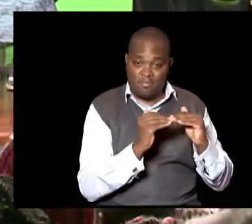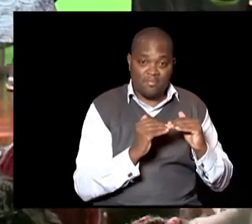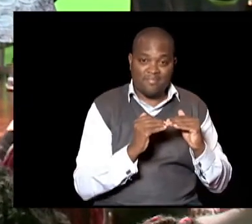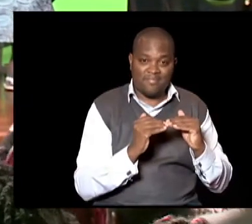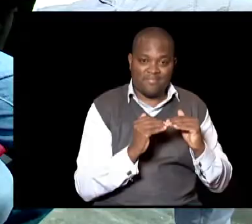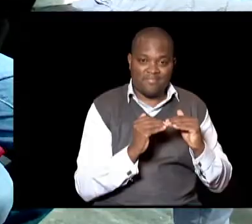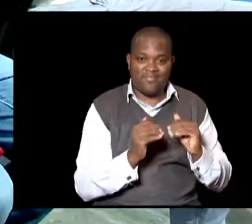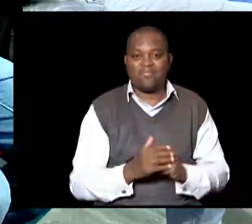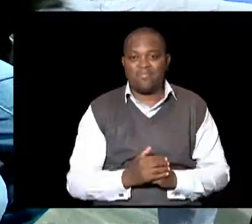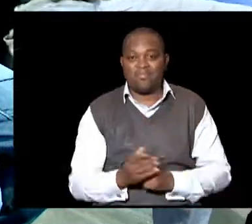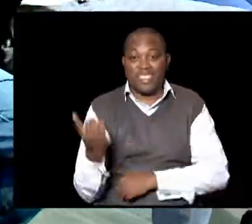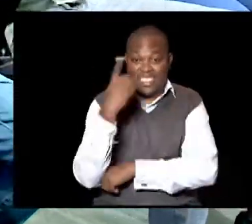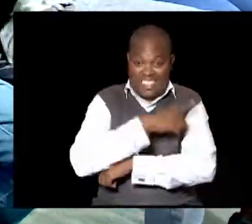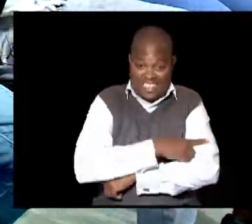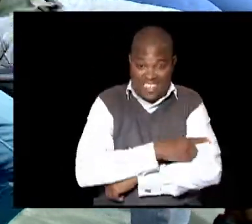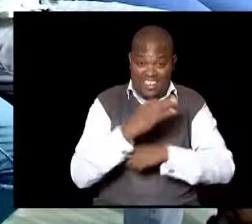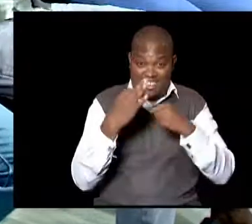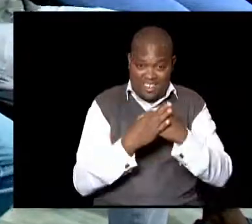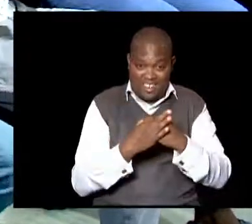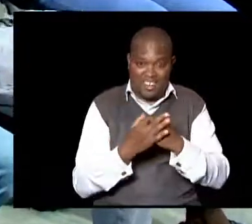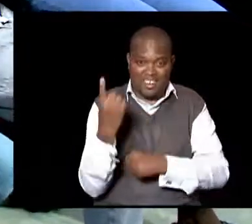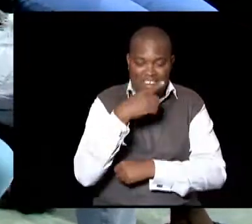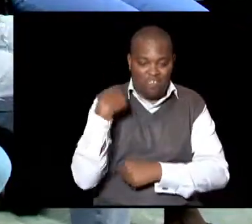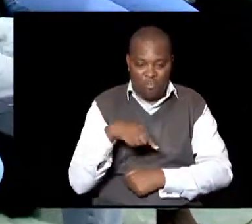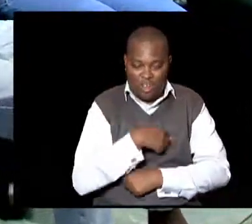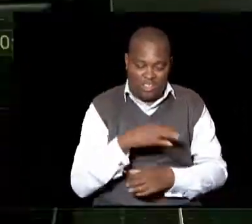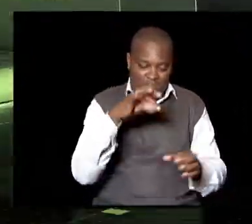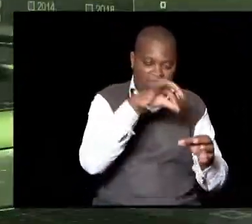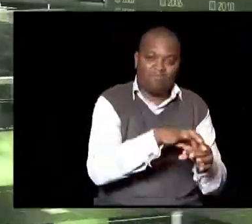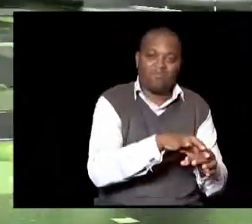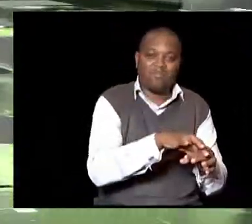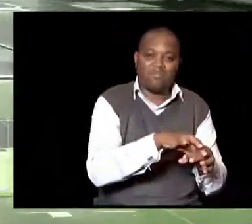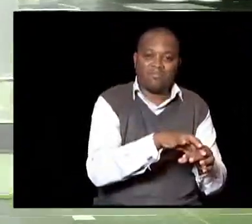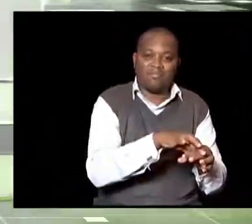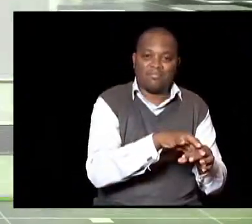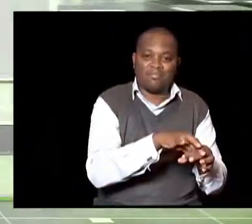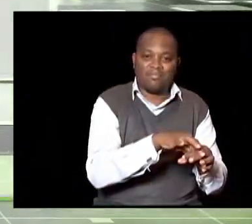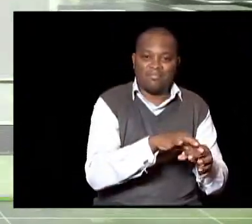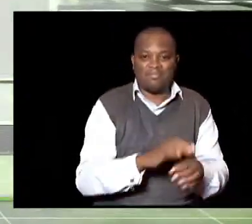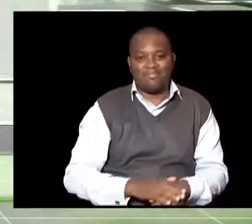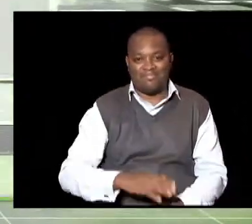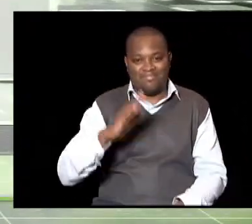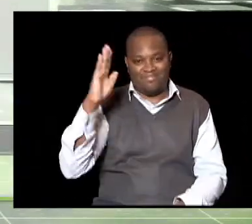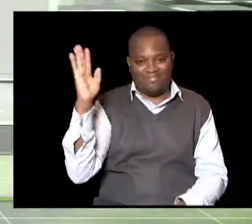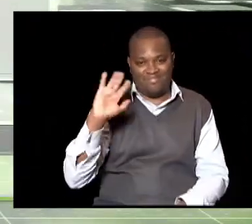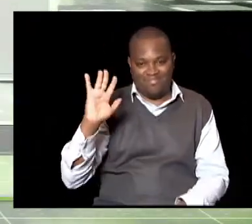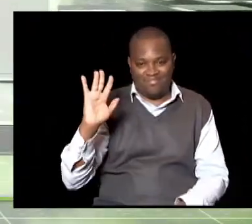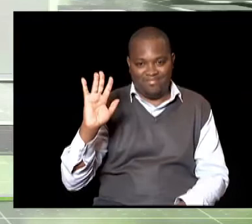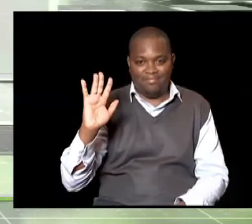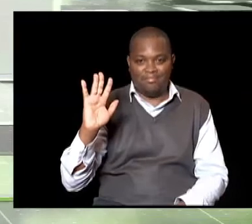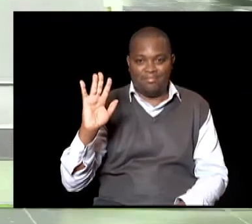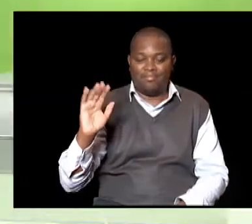Tuo rane Tuo rane Minumbia ya uchaguzi